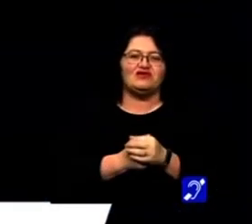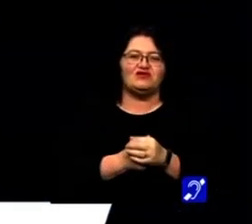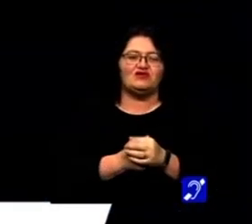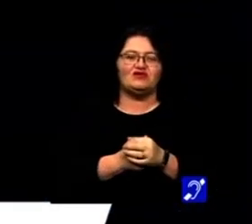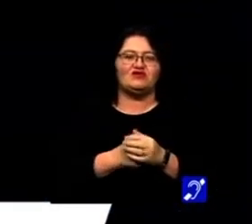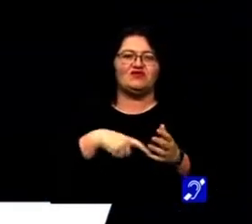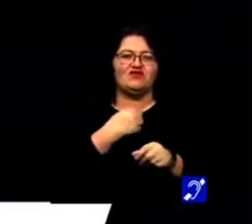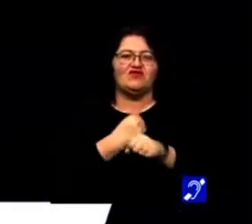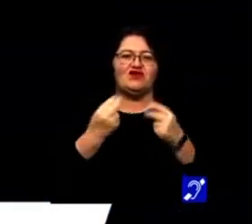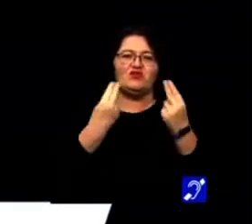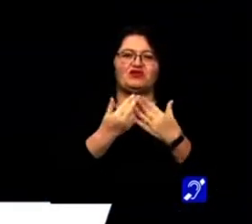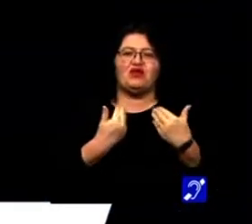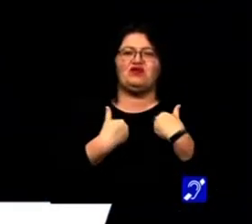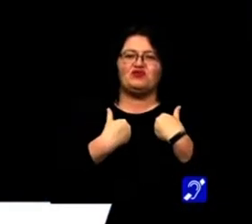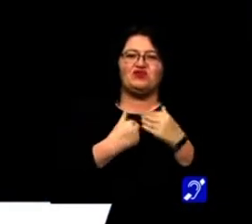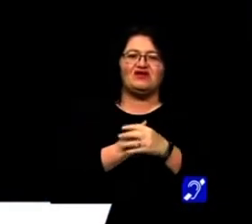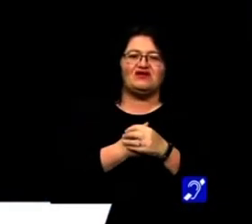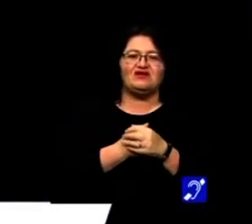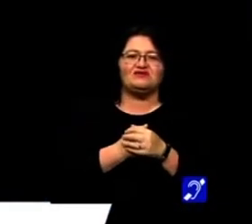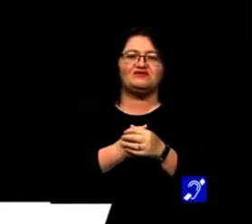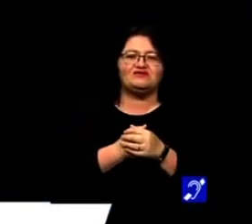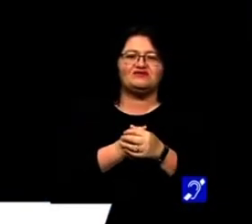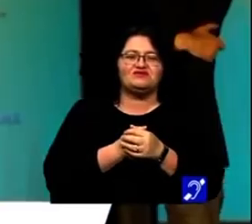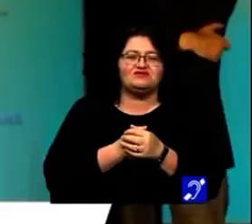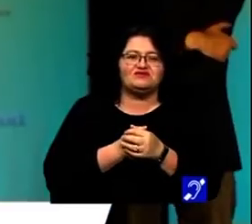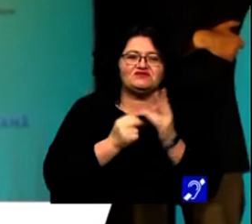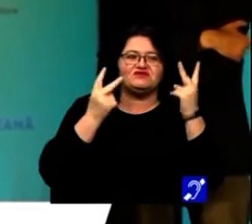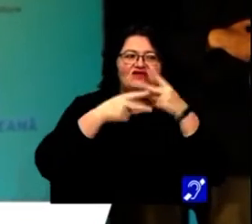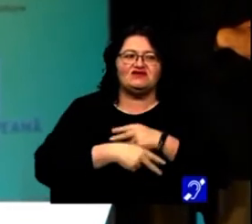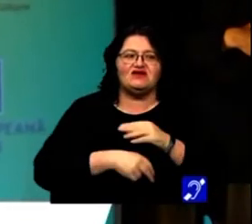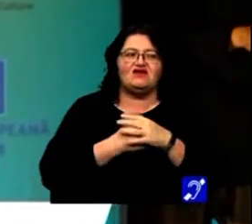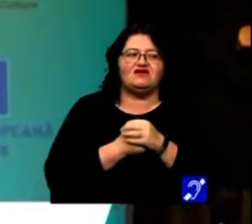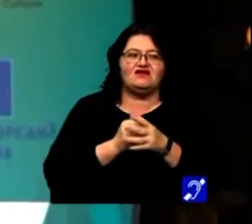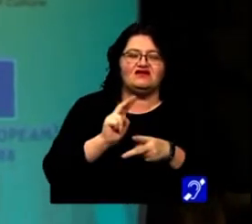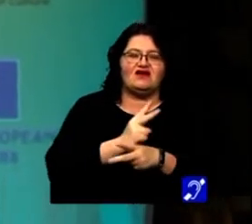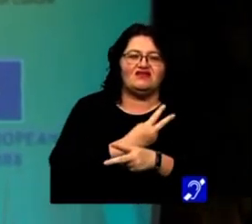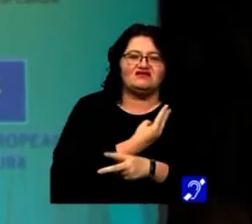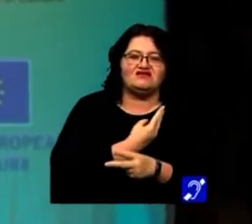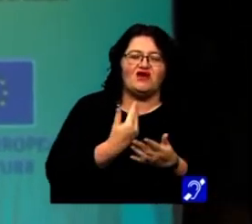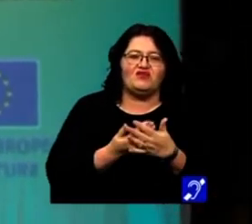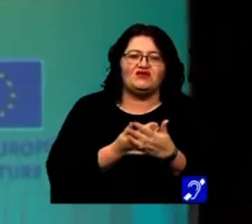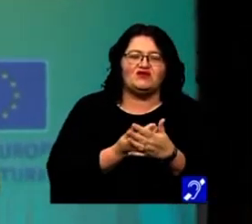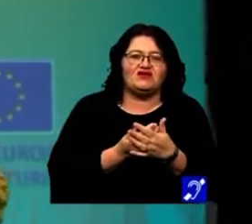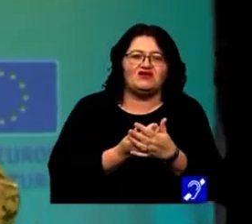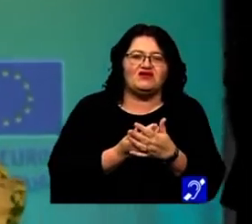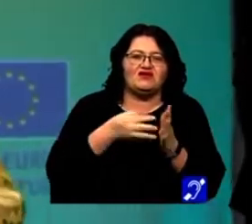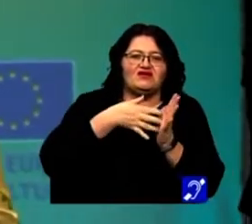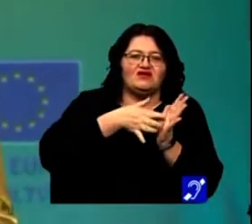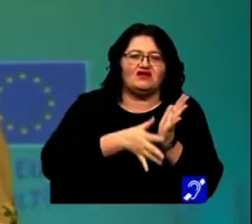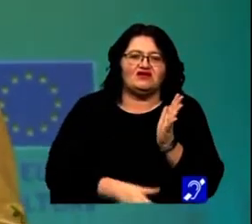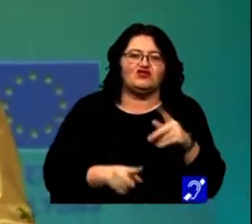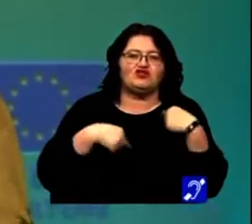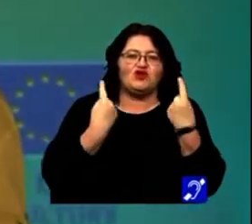foarte important pentru mine să înțeleg tradiția, pentru că rădăcinile